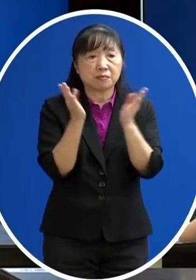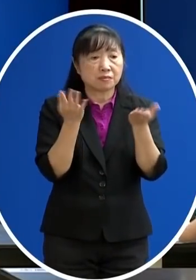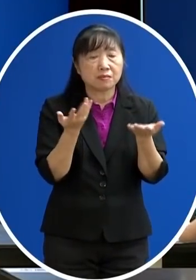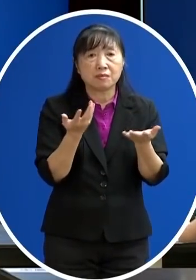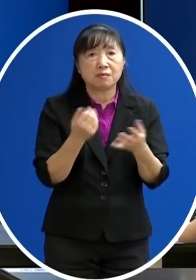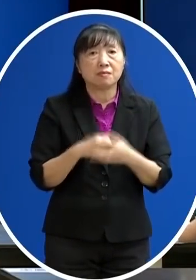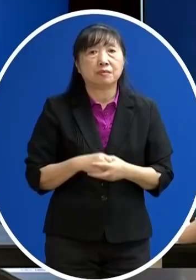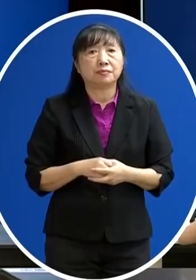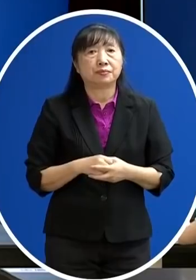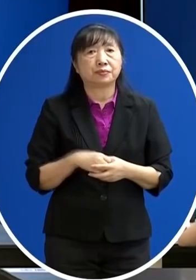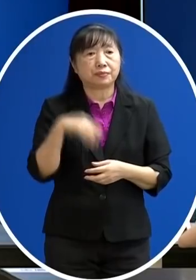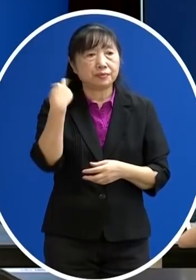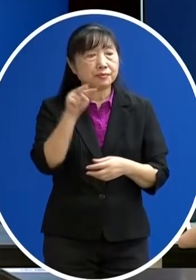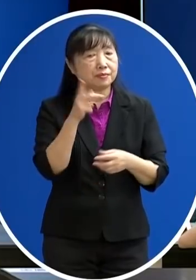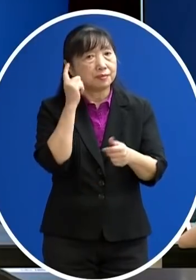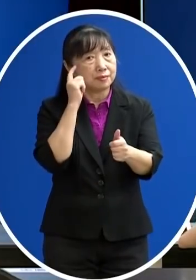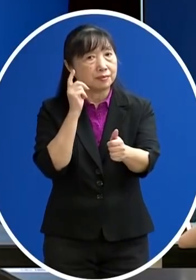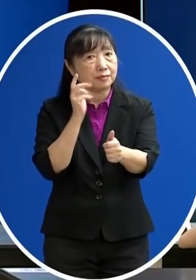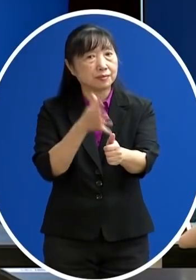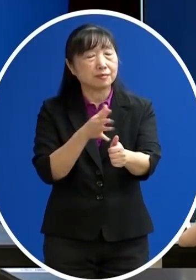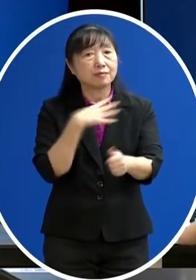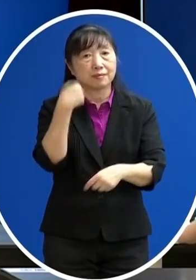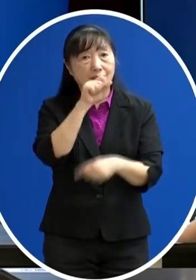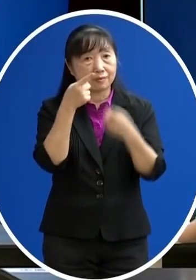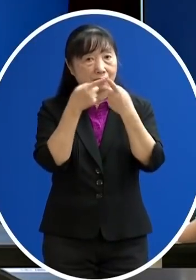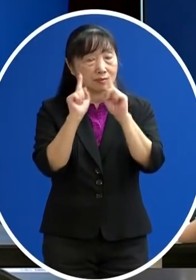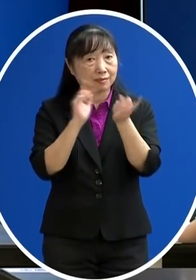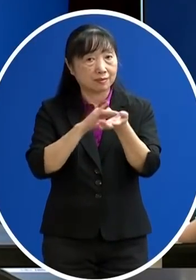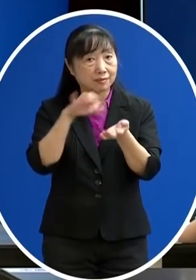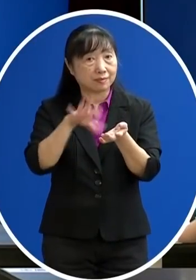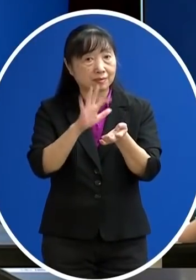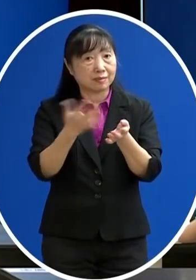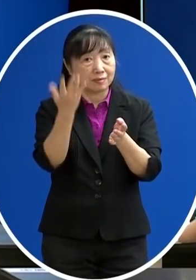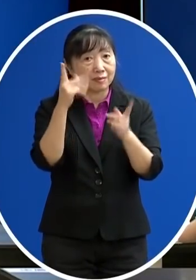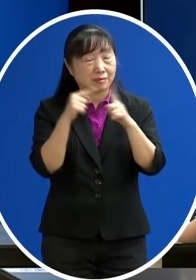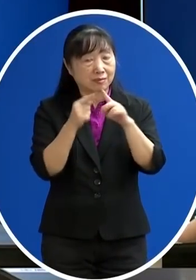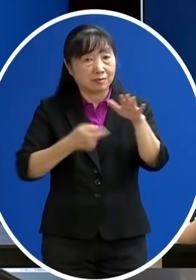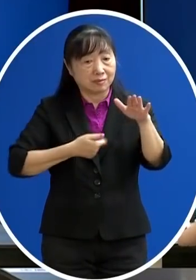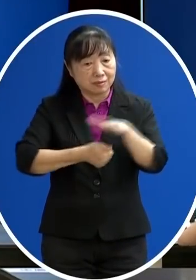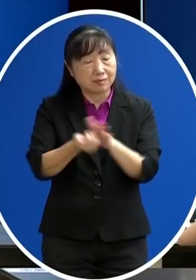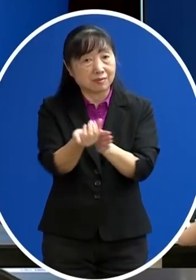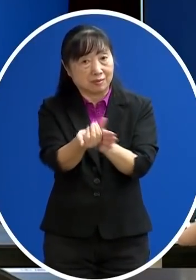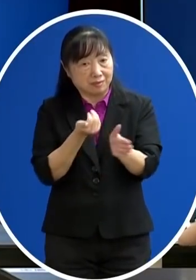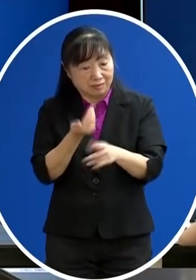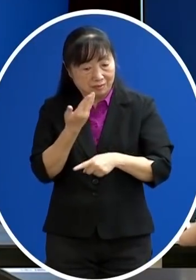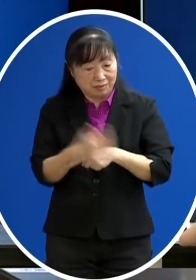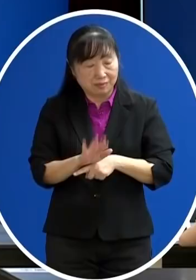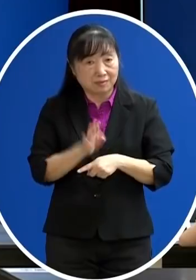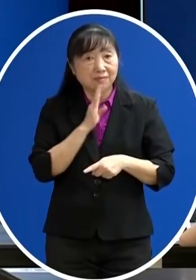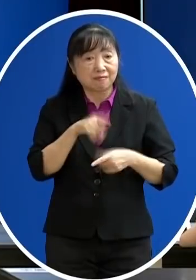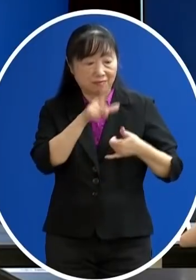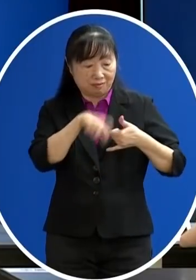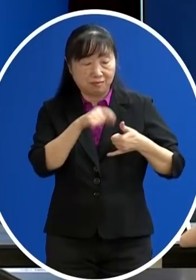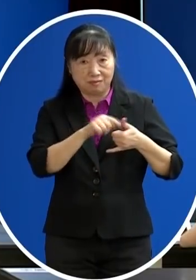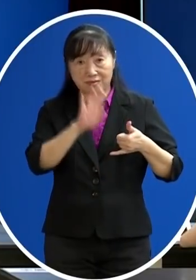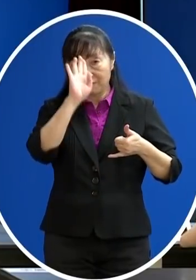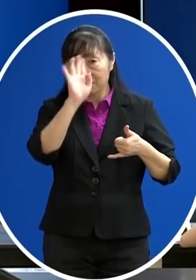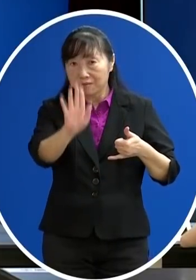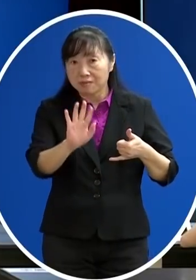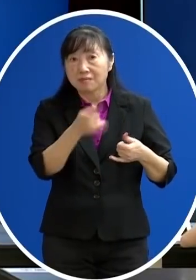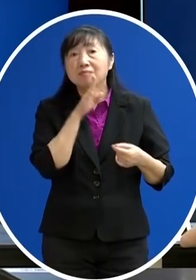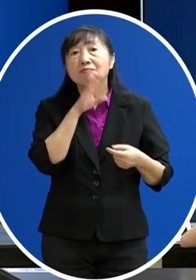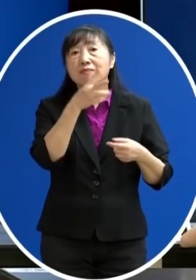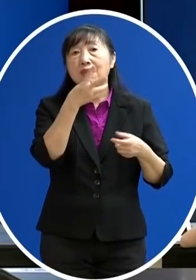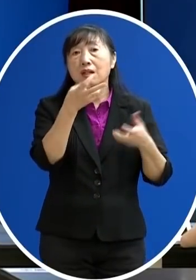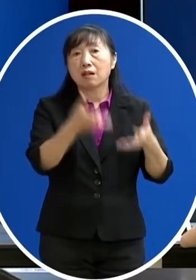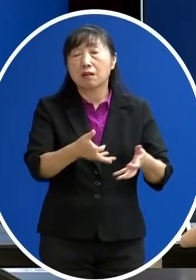第二個問題是想請教有傳出臺大醫院收治一名到院前死亡的新冠確診者那他的身分是三重基